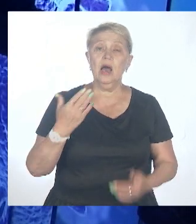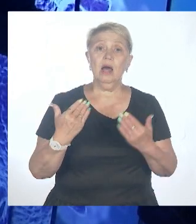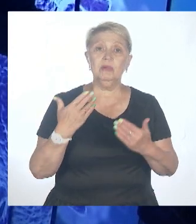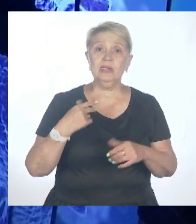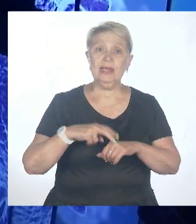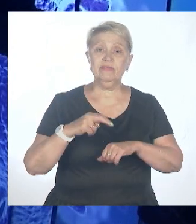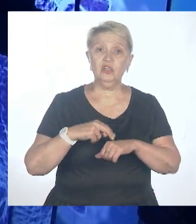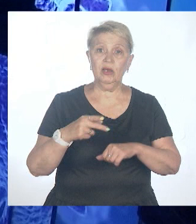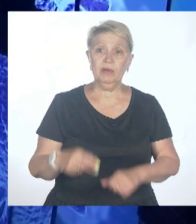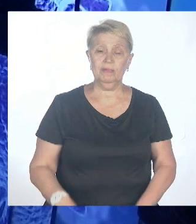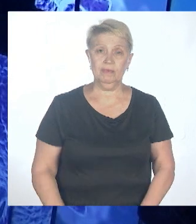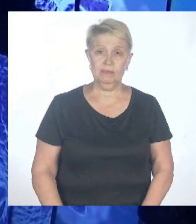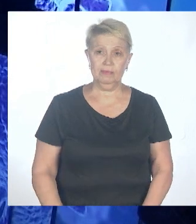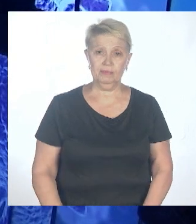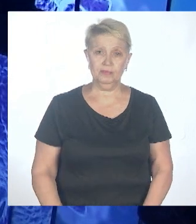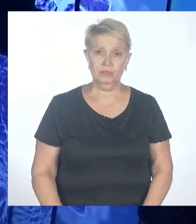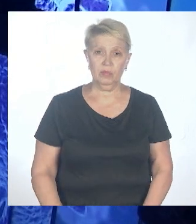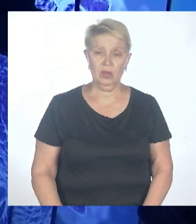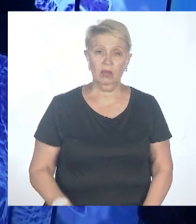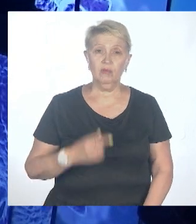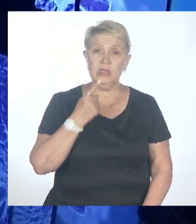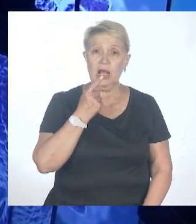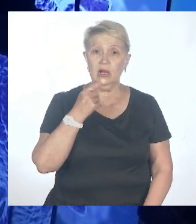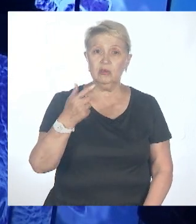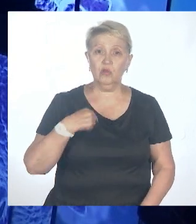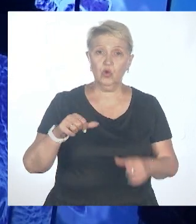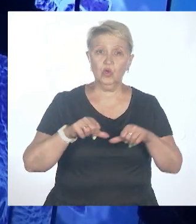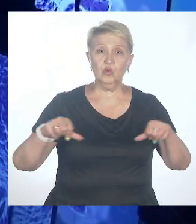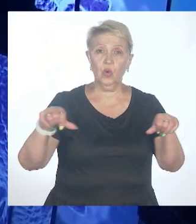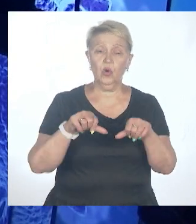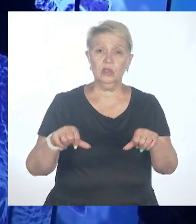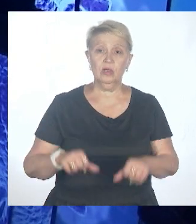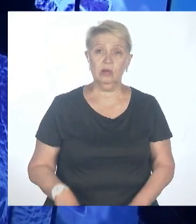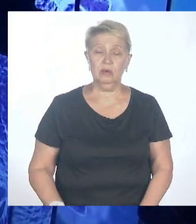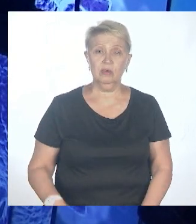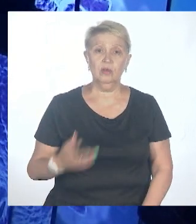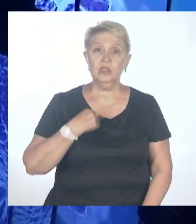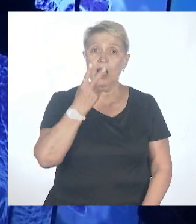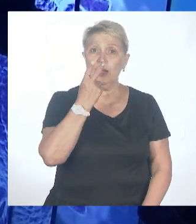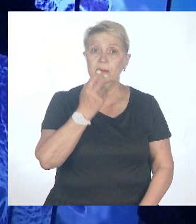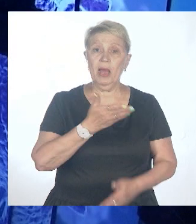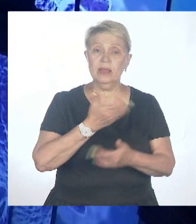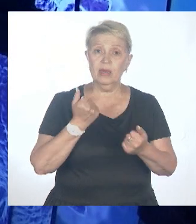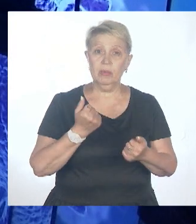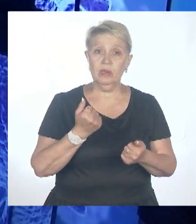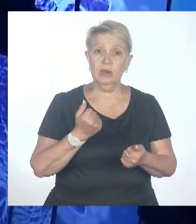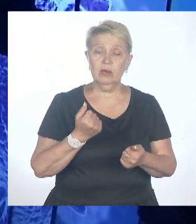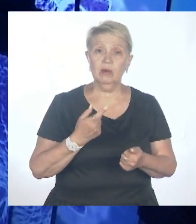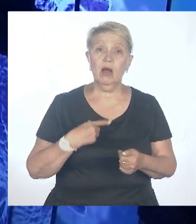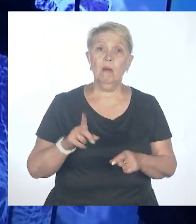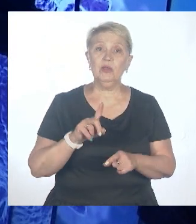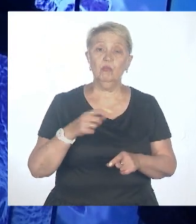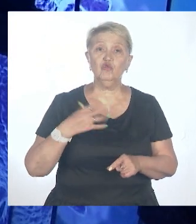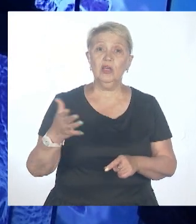в красной зоне, вот эта вся история. Они говорят, слушай, гриппа не было. Да. Потому что все в масках.